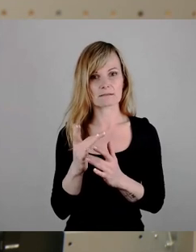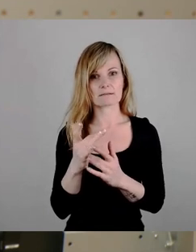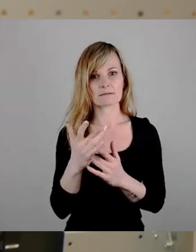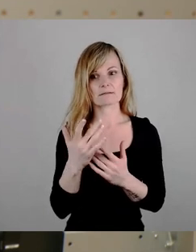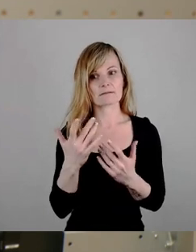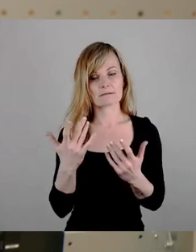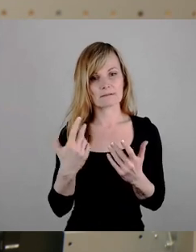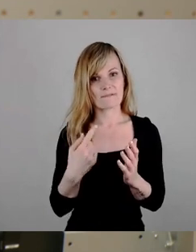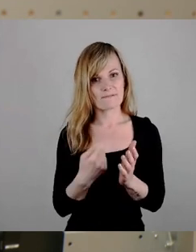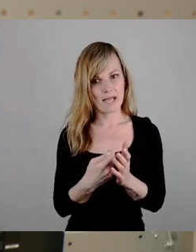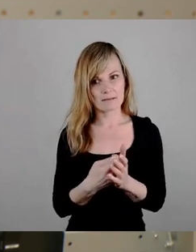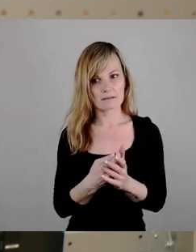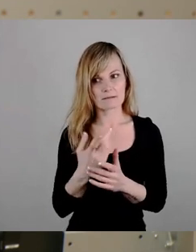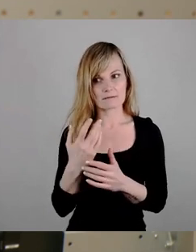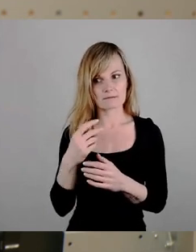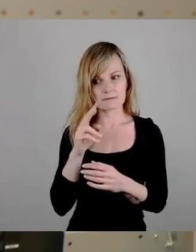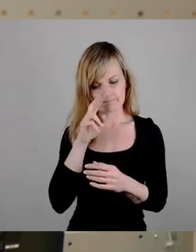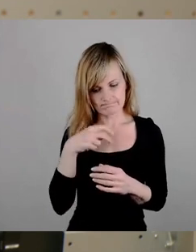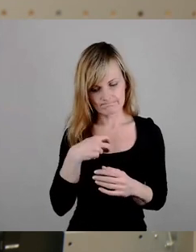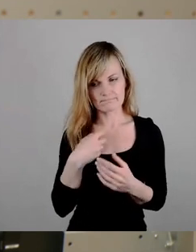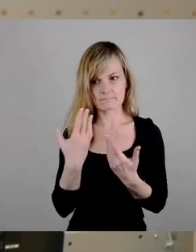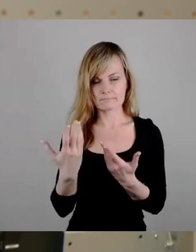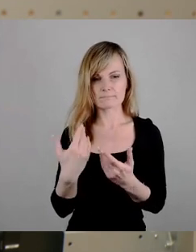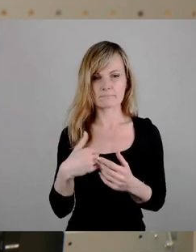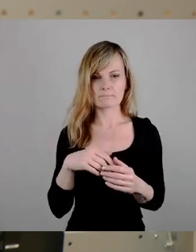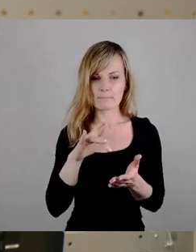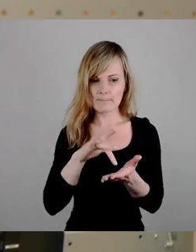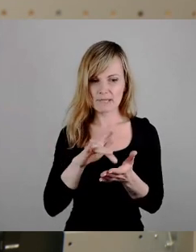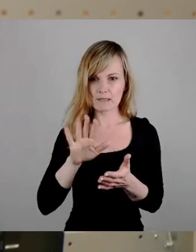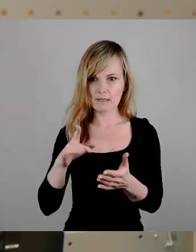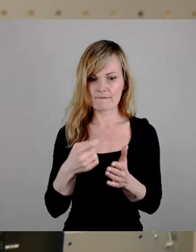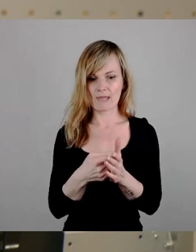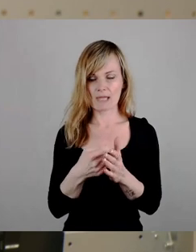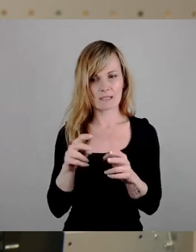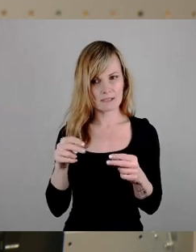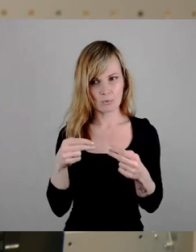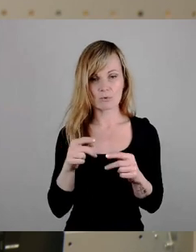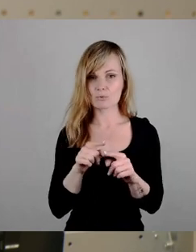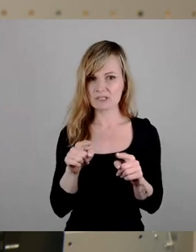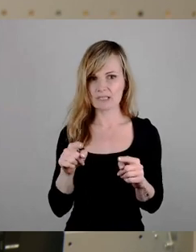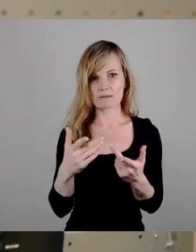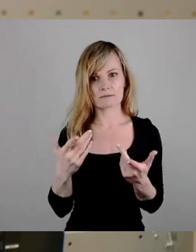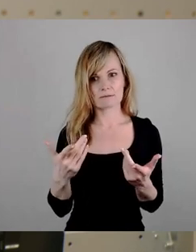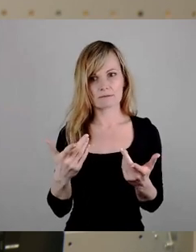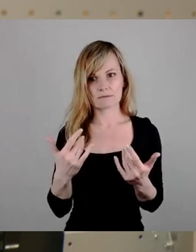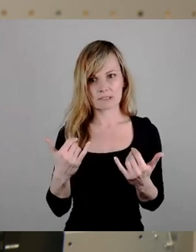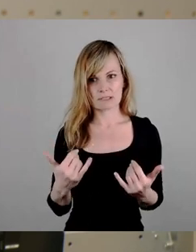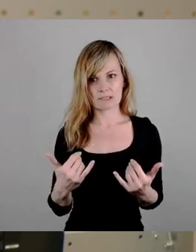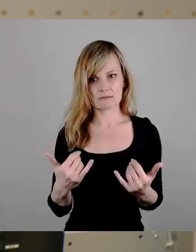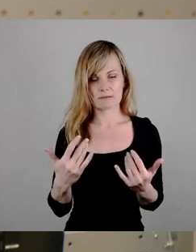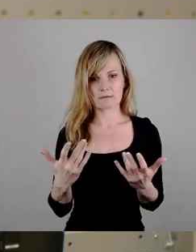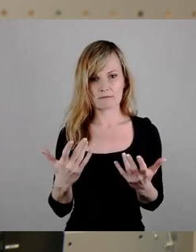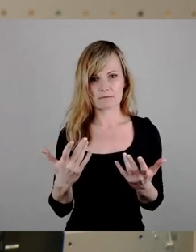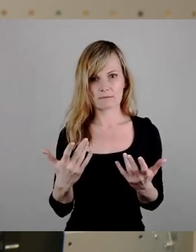Werte der Mitte zurückzukehren und nicht sozusagen hier mit